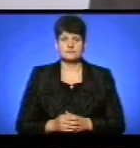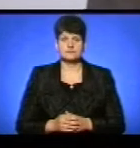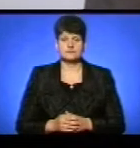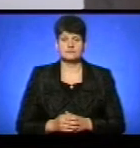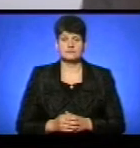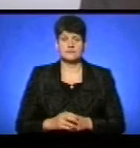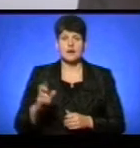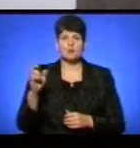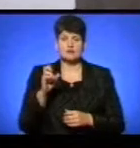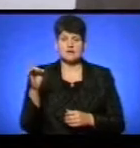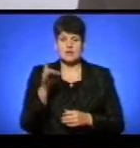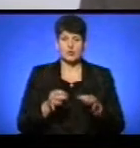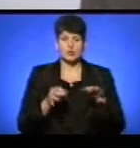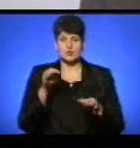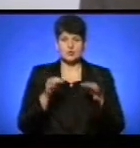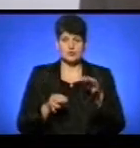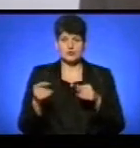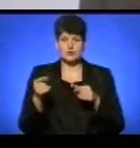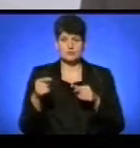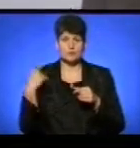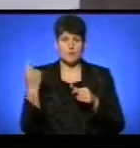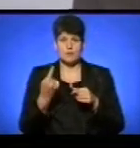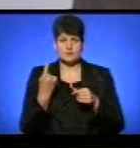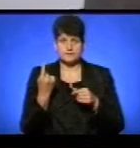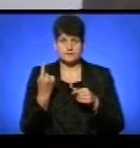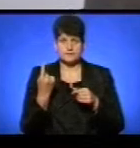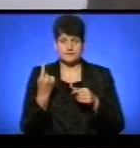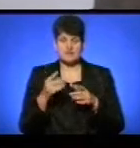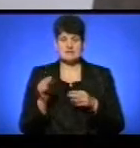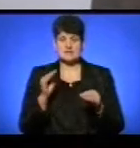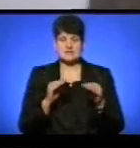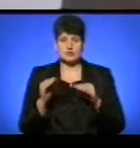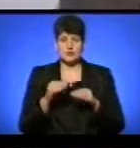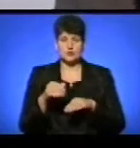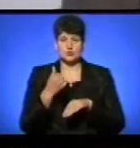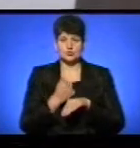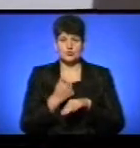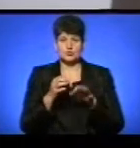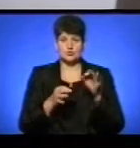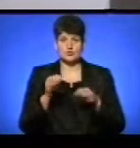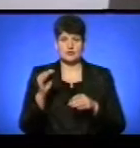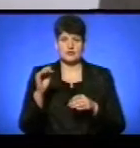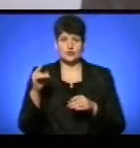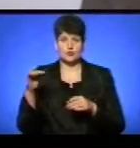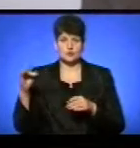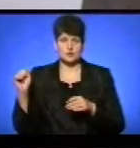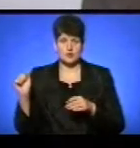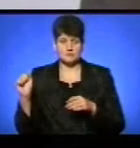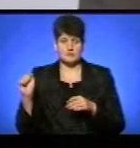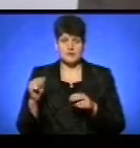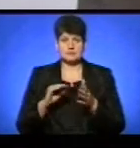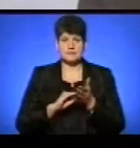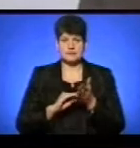Бучацький районний суд Тернопільської області в складі голови суддії Федоровичука, приїзд